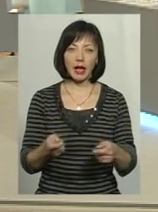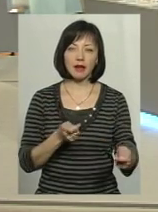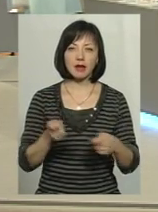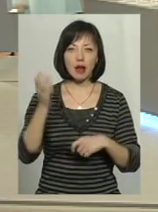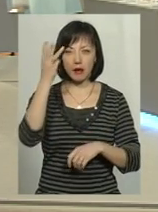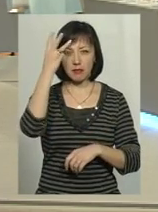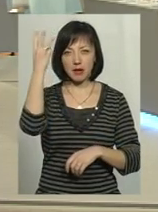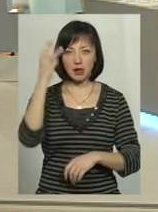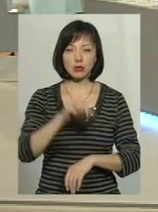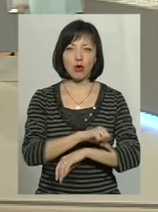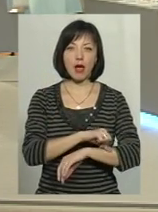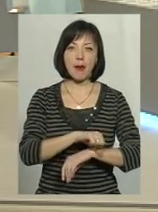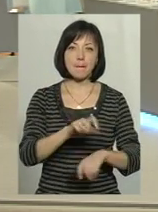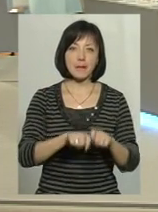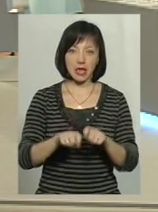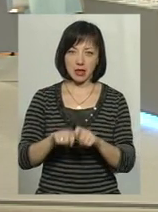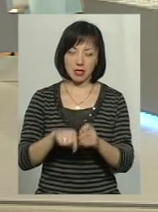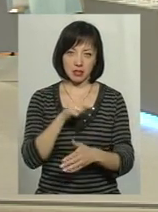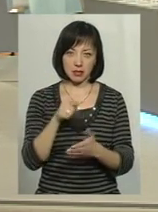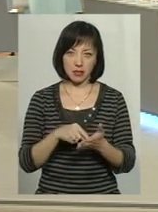Хмельницької митниці є питання?